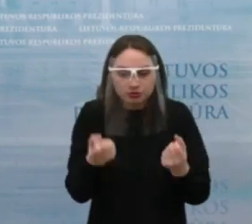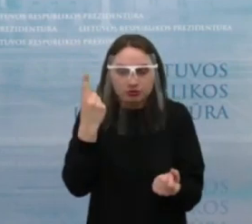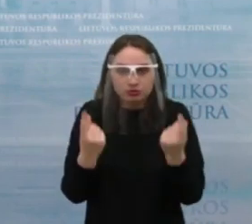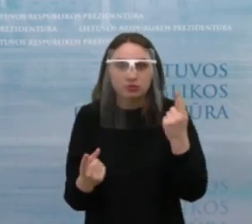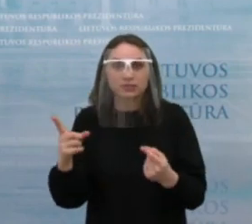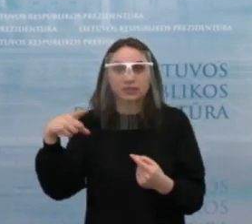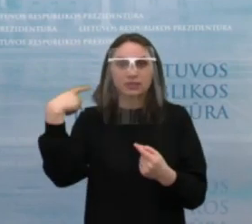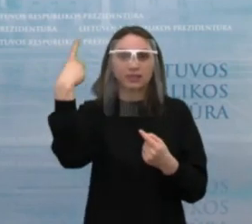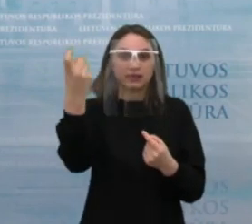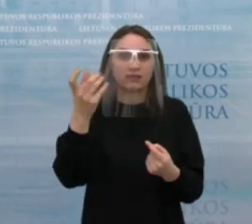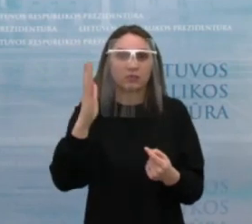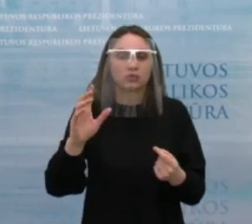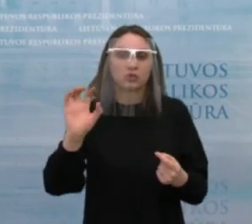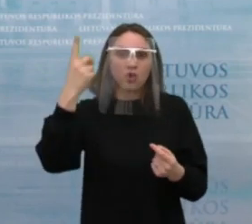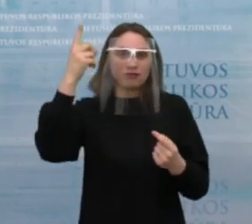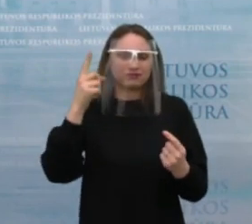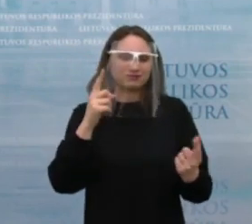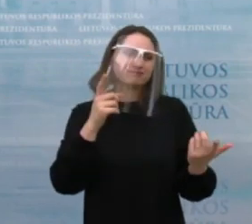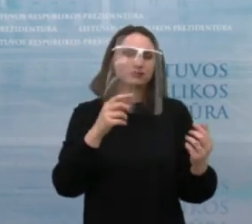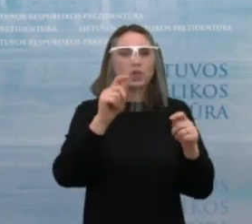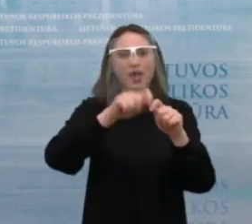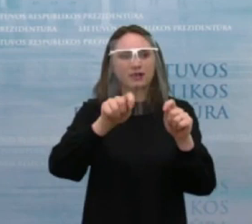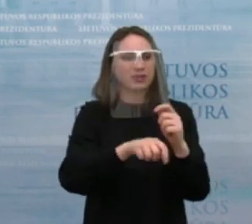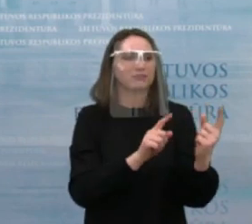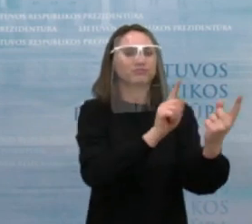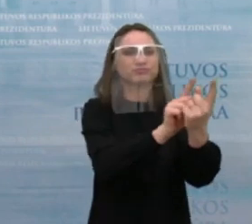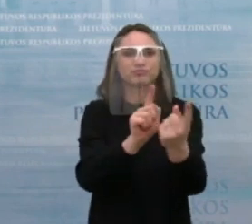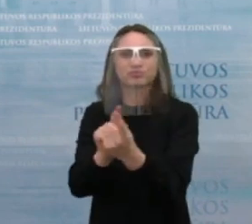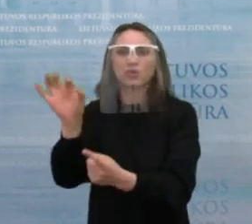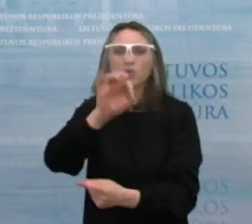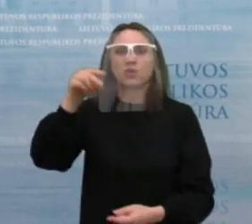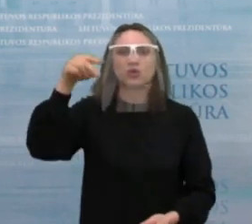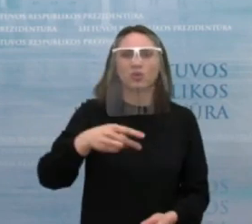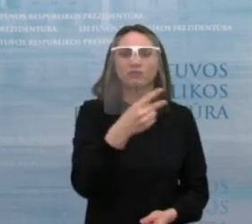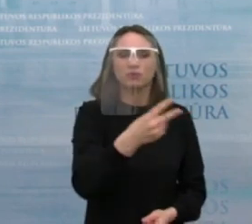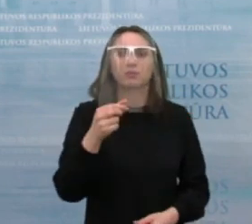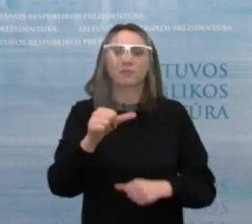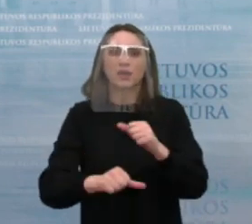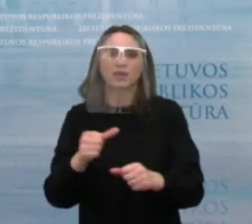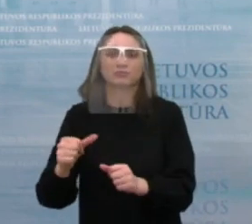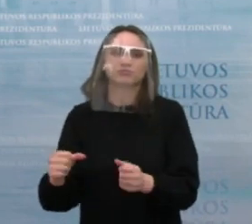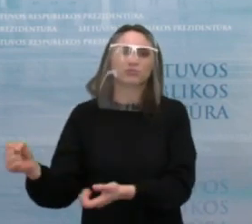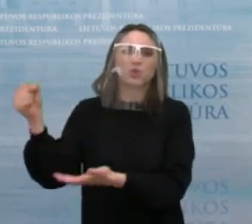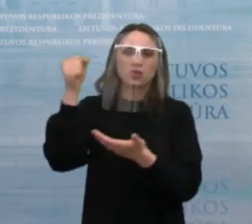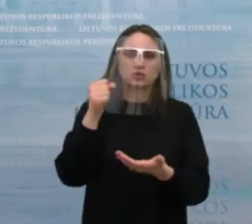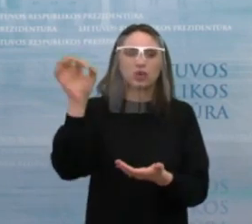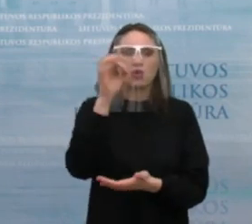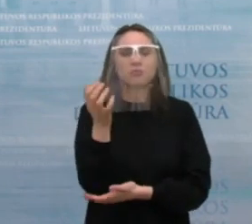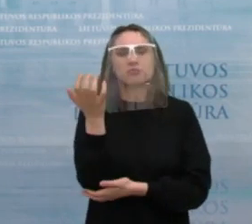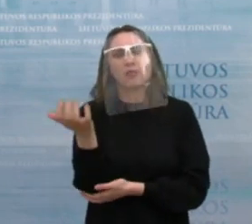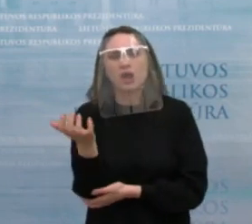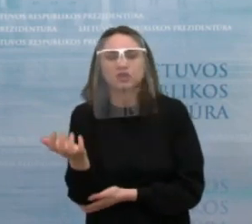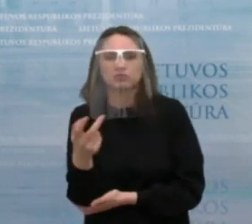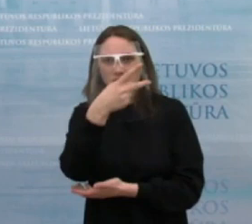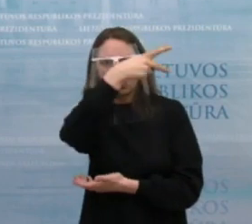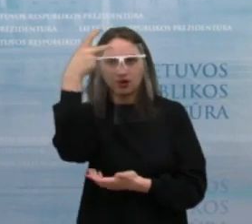kitą savaitę turime pirmus susitikimus su ekspertais. Tais klausimais, kurie turi įvairių siūlymų, kaip galėtų atrodyti išmokų politiką